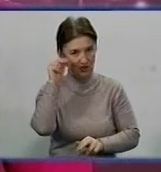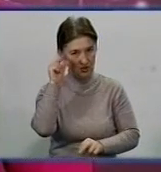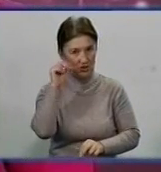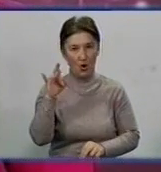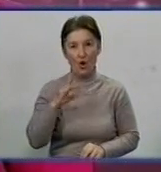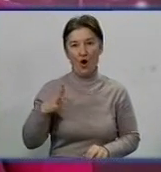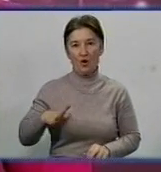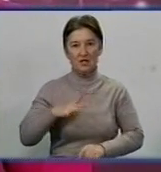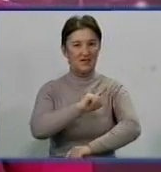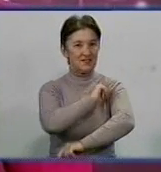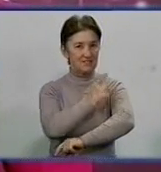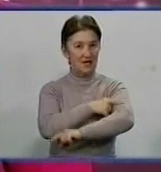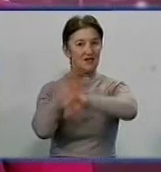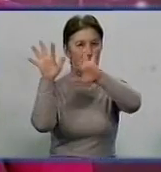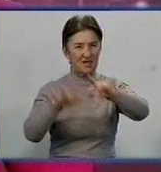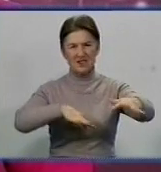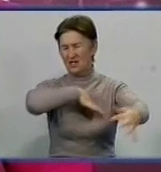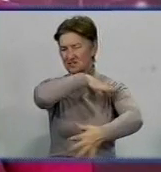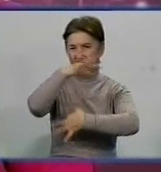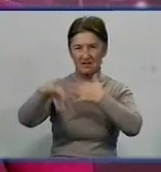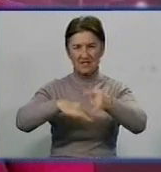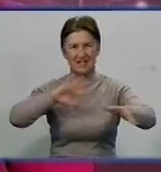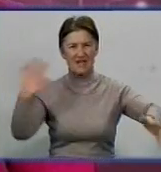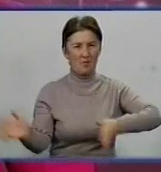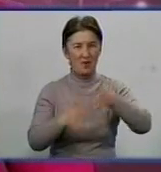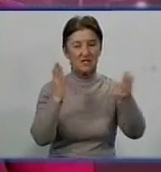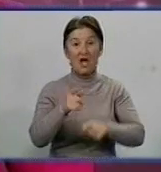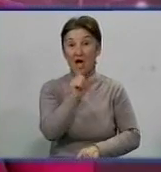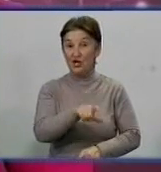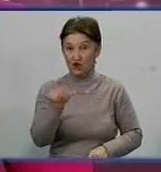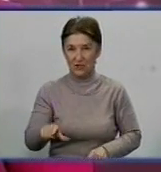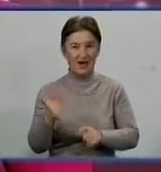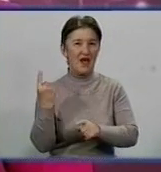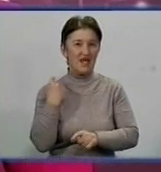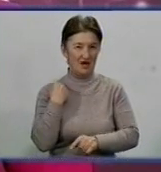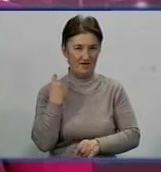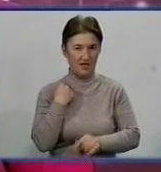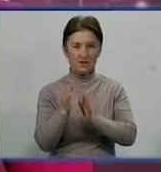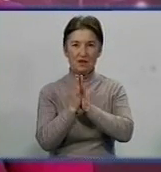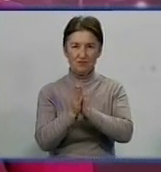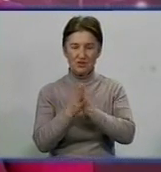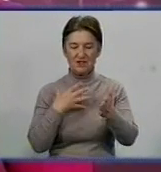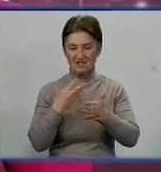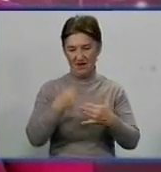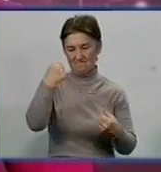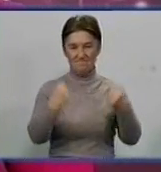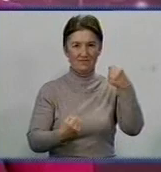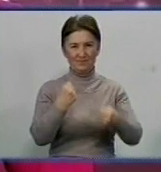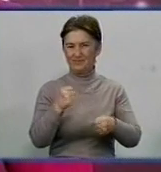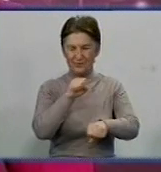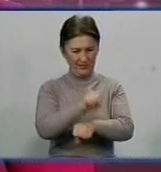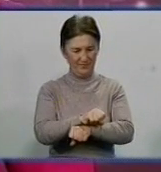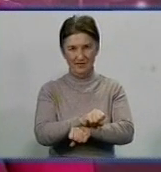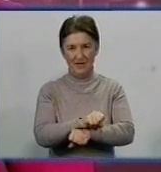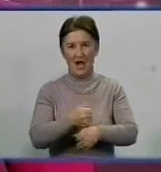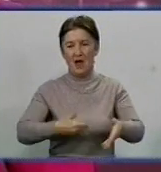очікується дуже сильний сніг, хуртовина, снігові замети. Жителів Кіровоградщини просять обмежити рух власним автотранспортом, уникати